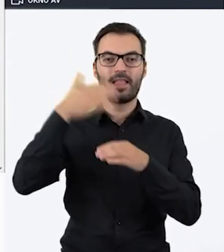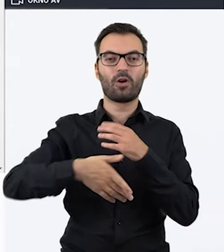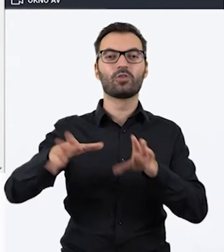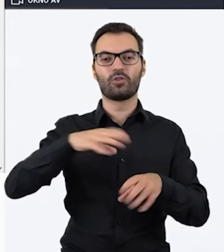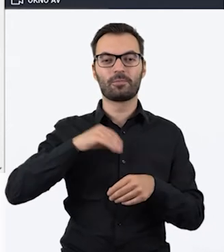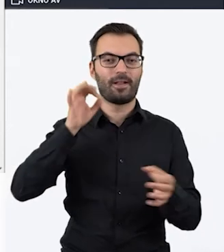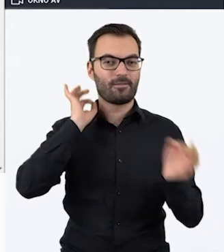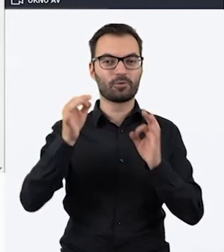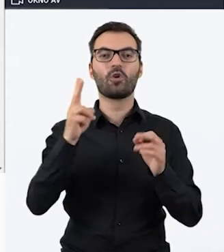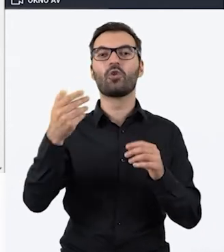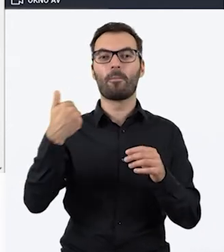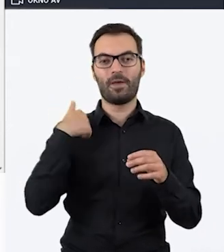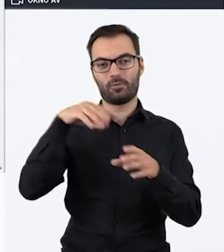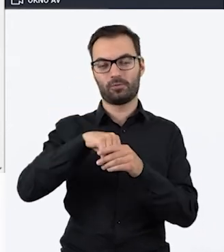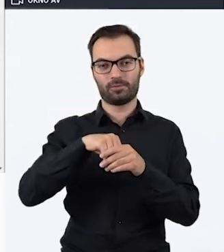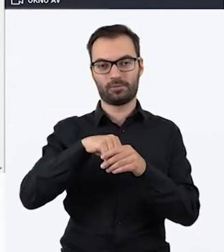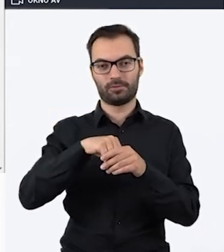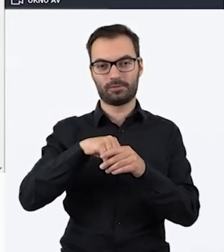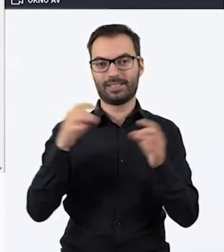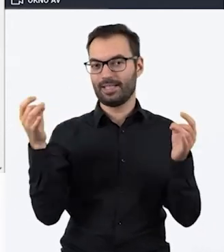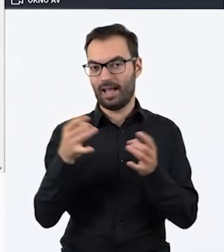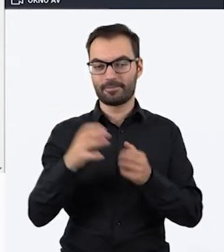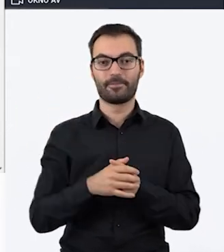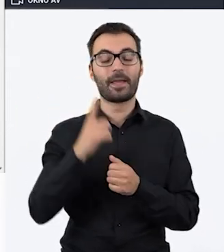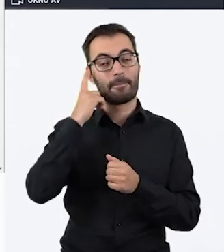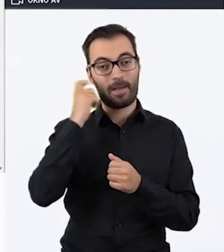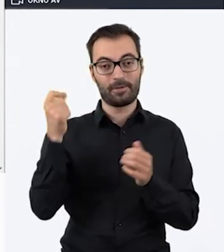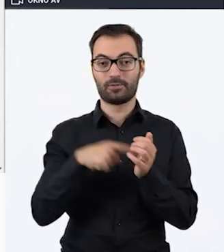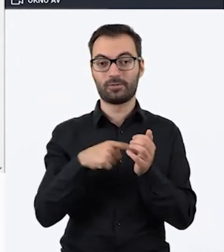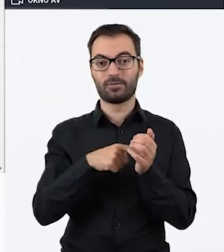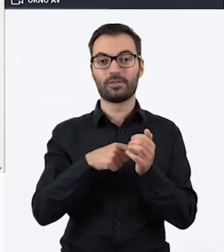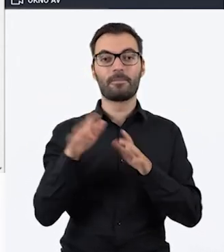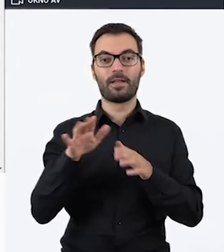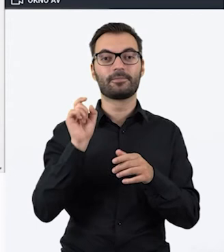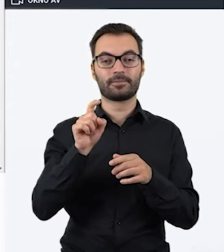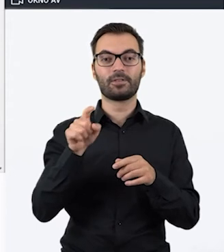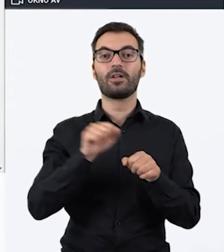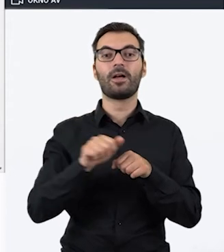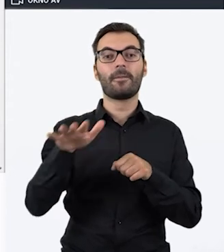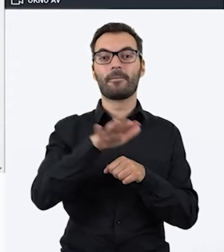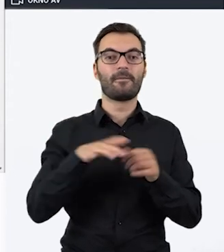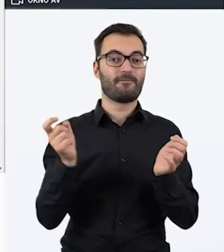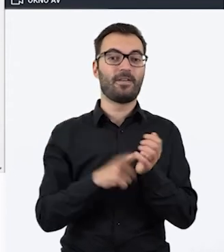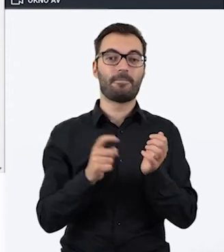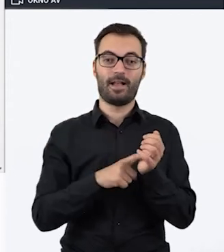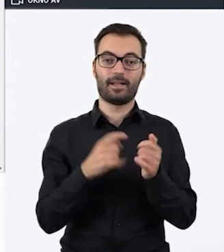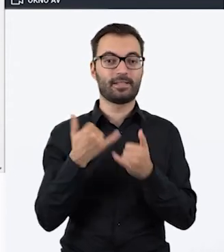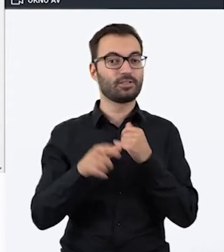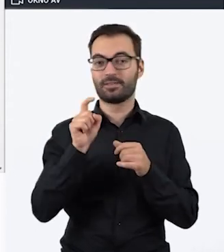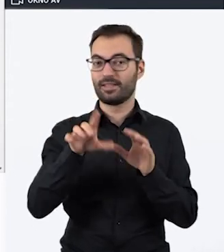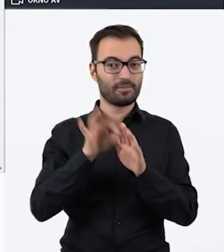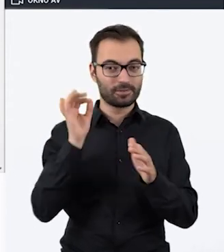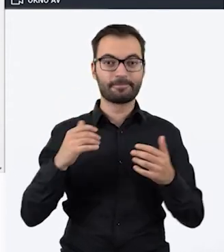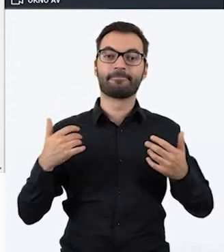informację, kto wziął udział w tej zabawie. Pamiętajmy, żeby tutaj zaznaczyć w tym miejscu, że jest to pole wymagane, bo jeśli tego nie